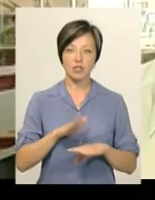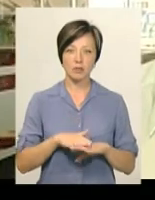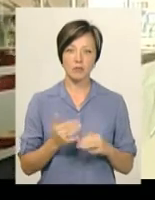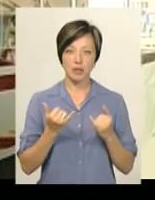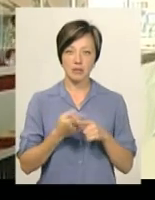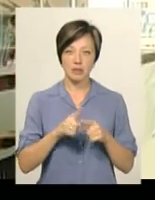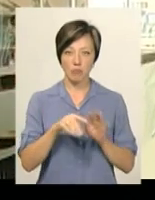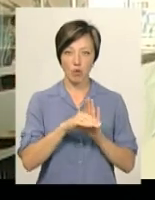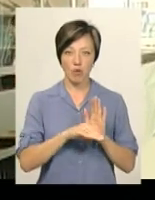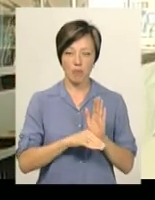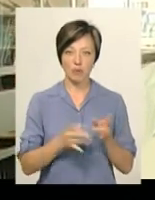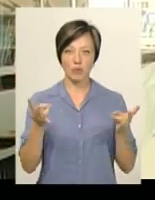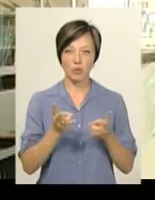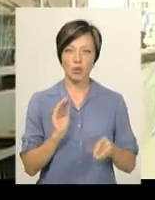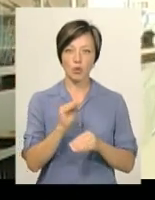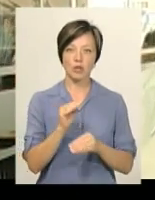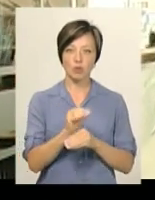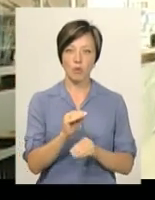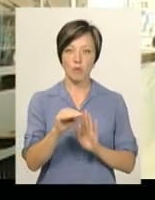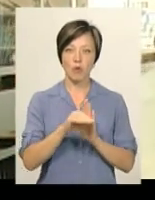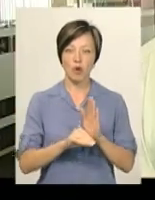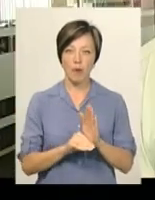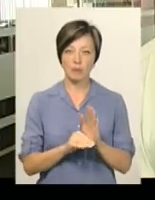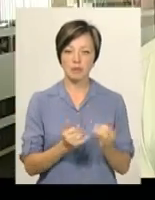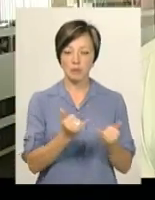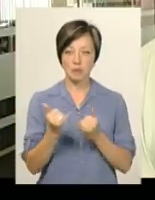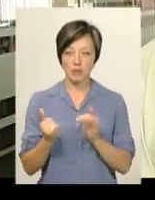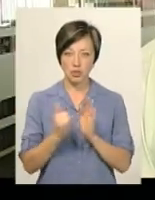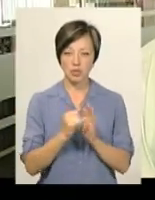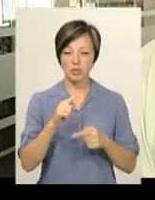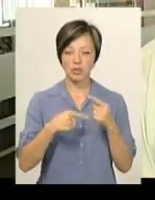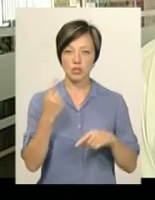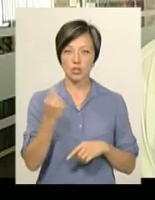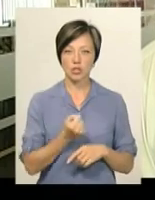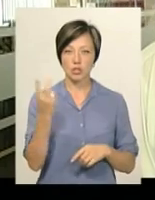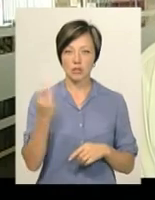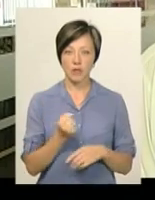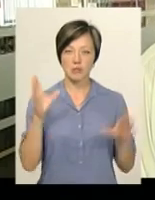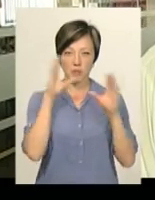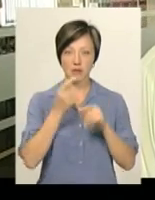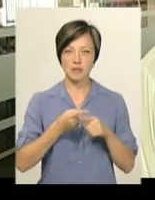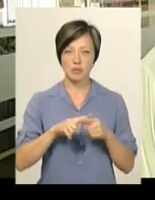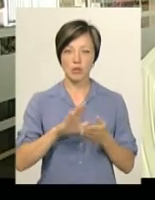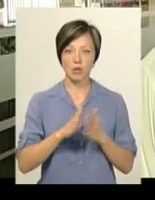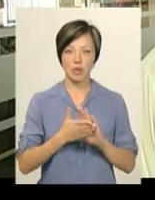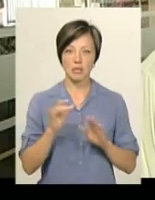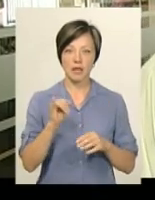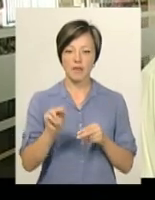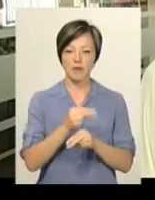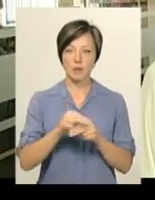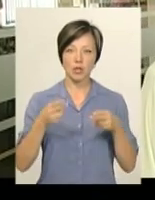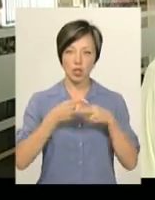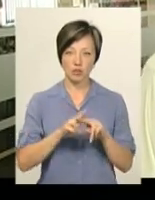цієї програми, тобто необхідний додатковий програмний ресурс. Ми плануємо за тиждень-два справитися з цією ситуацією і виправити